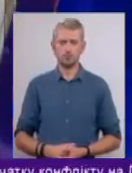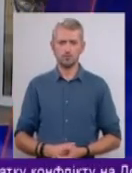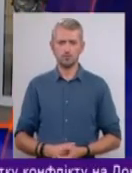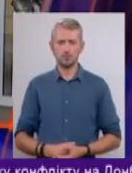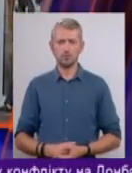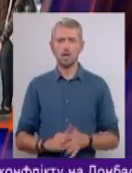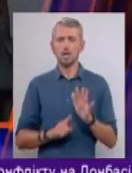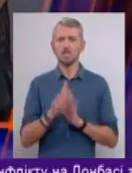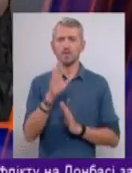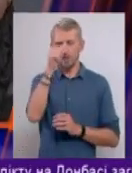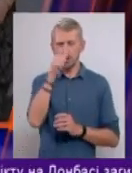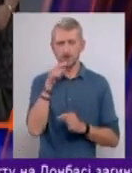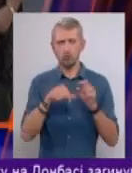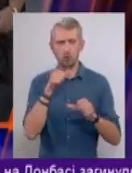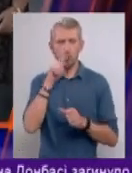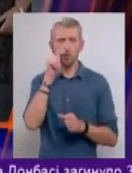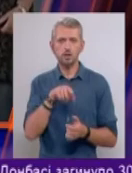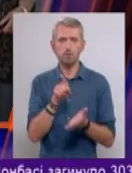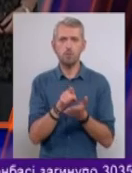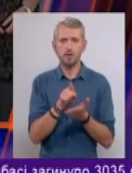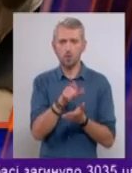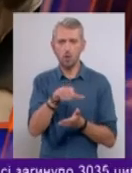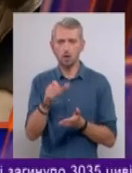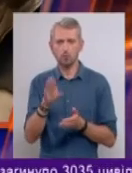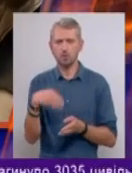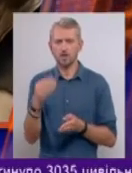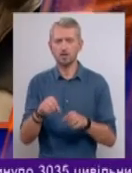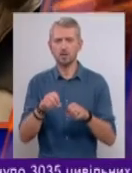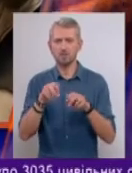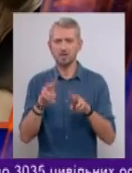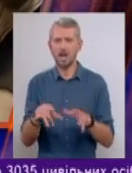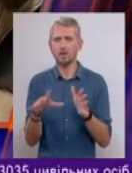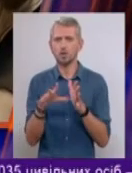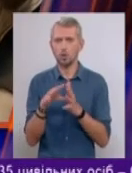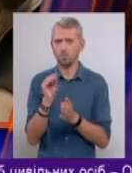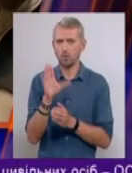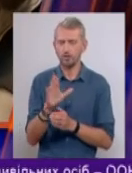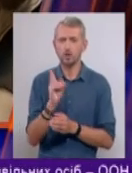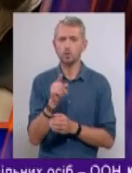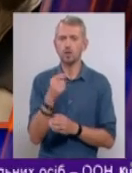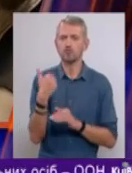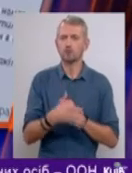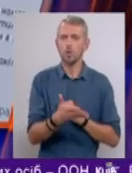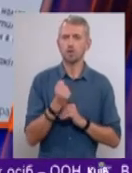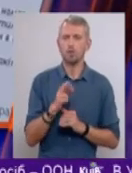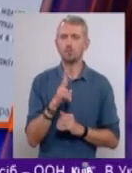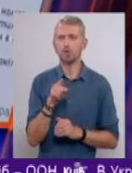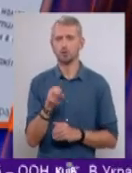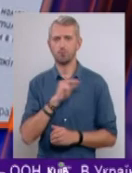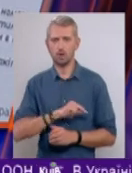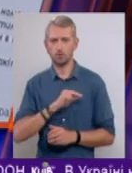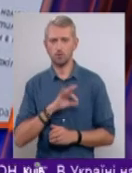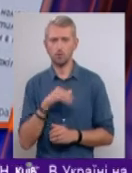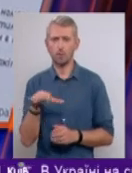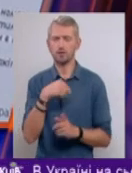З вересня цього року українським пенсіонерам видаватимуть спеціальні електронні посвідчення. Хто їх вже отримував і як вони працюють?